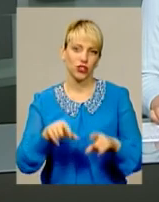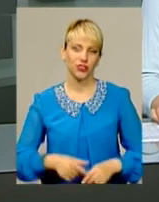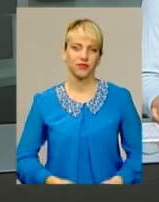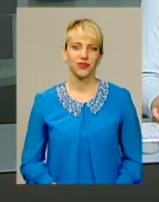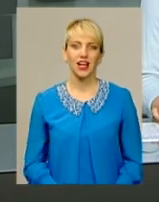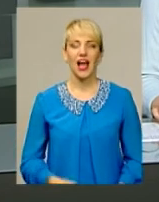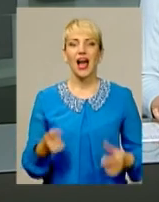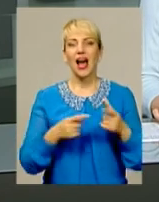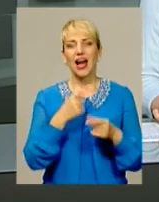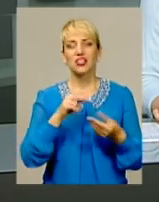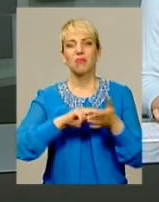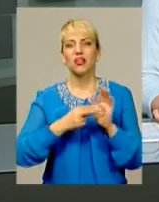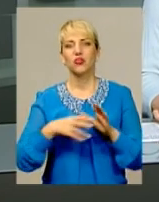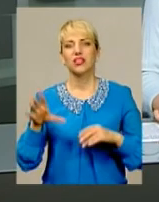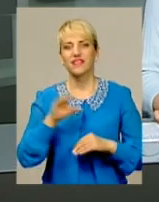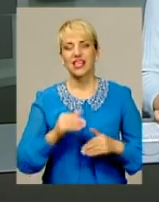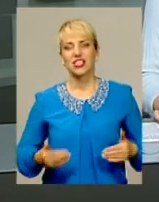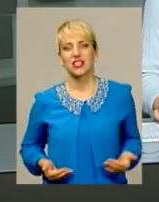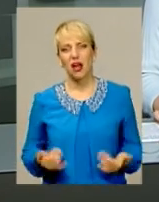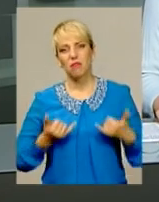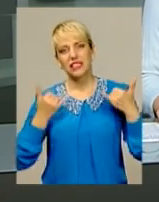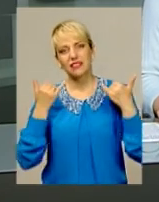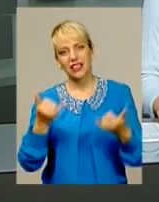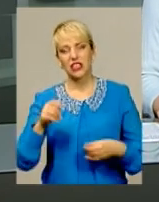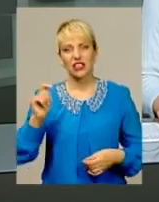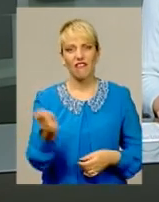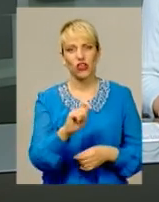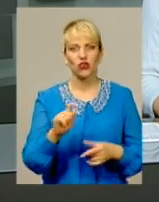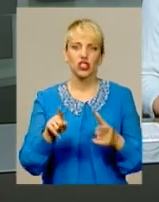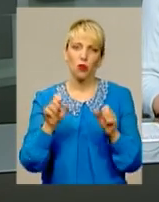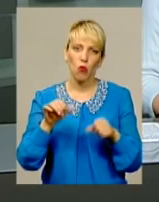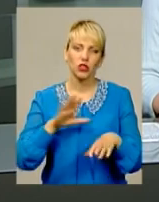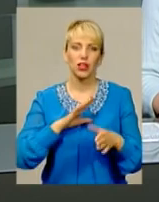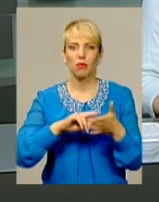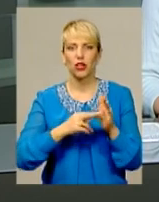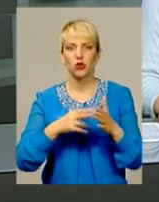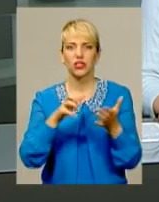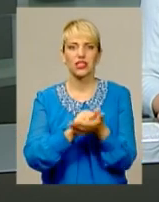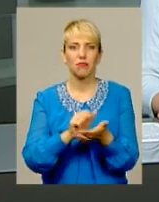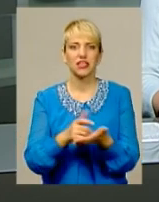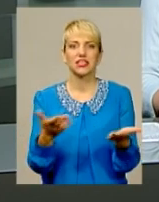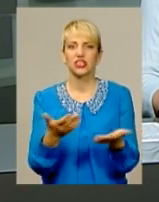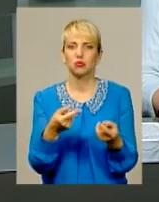А чи плануєте ви все життя присвятити фехтуванню, чи, можливо, вже плануєте займатися чомусь іншим?